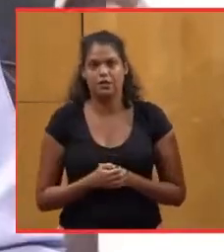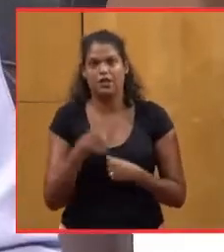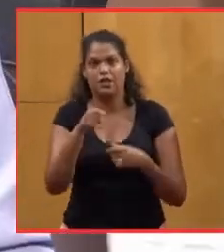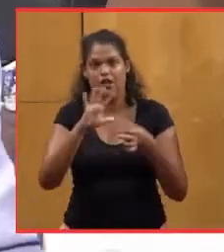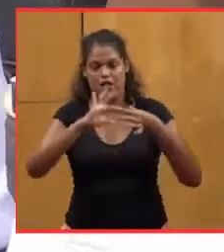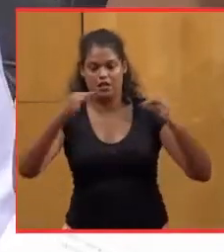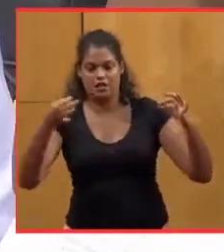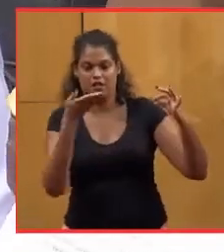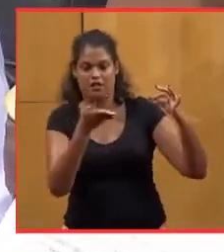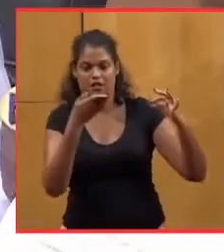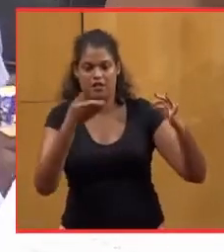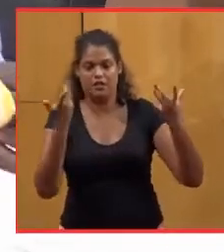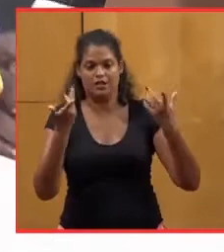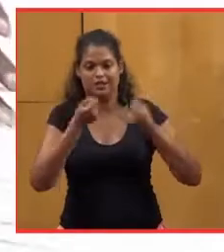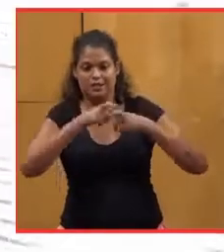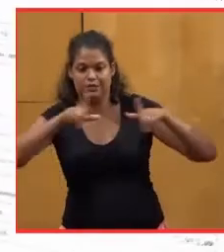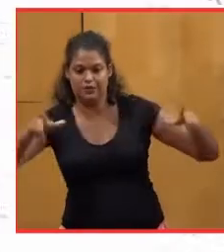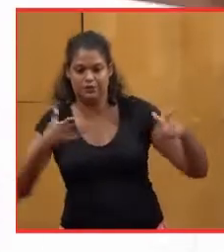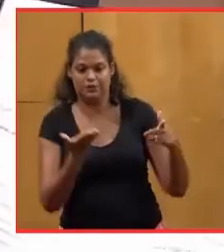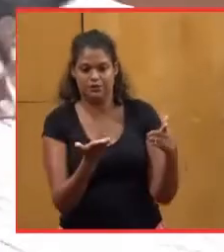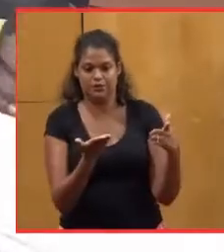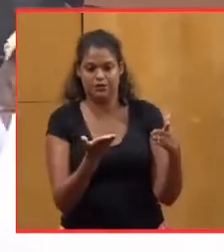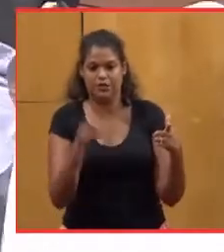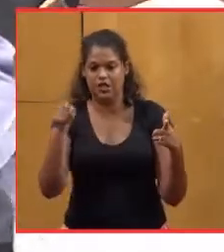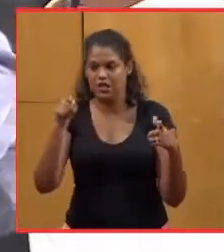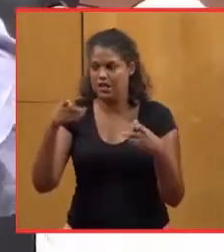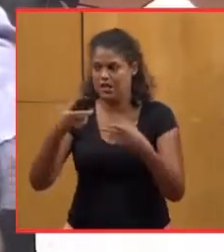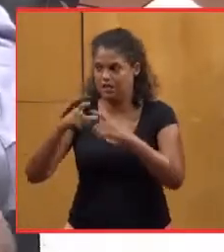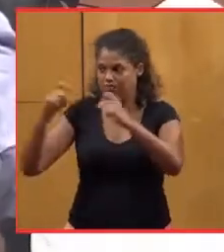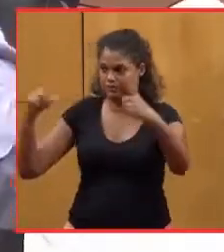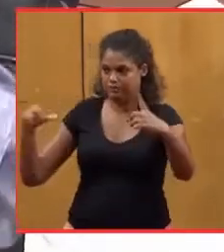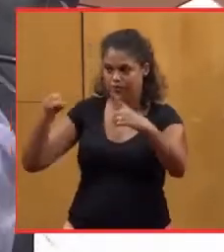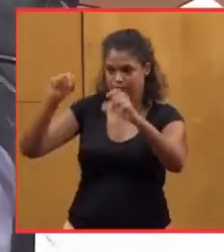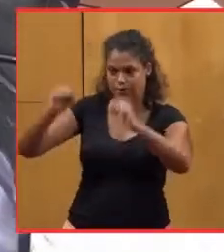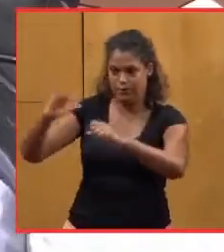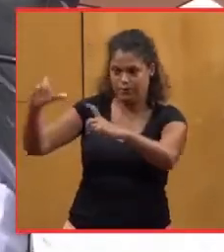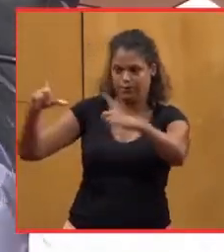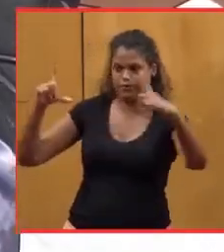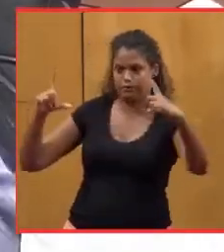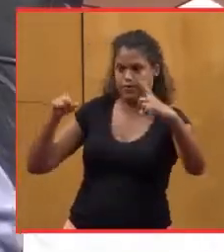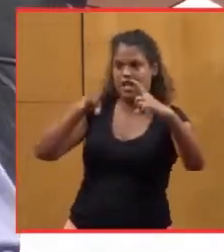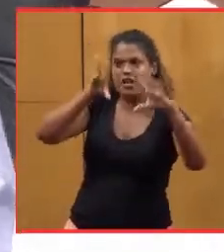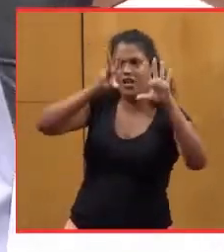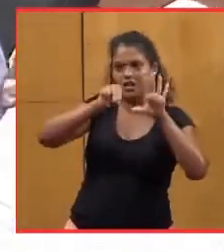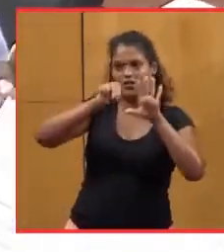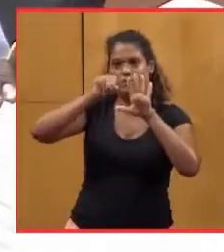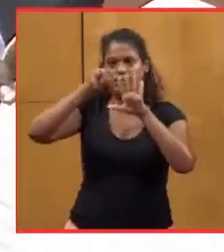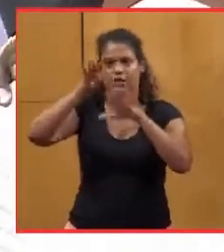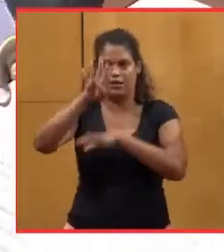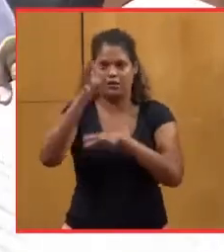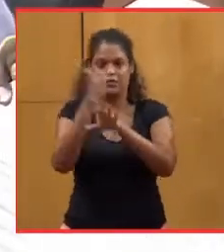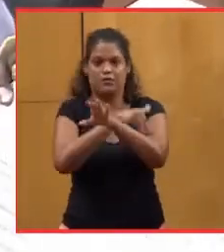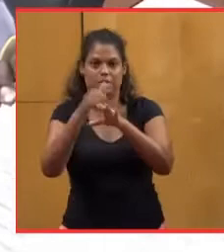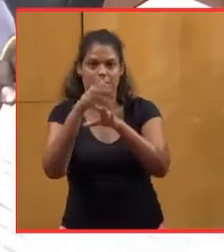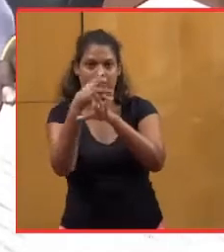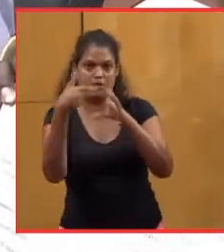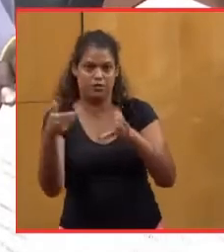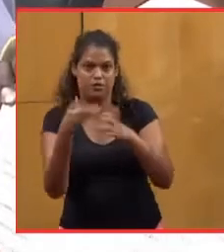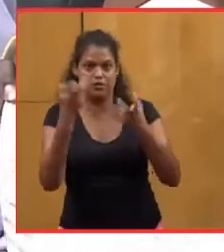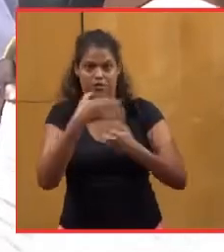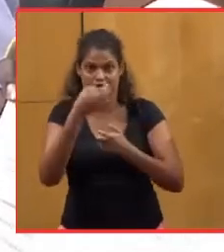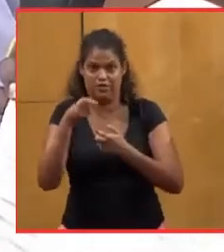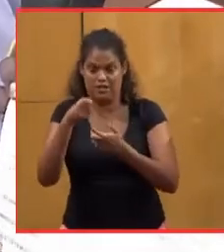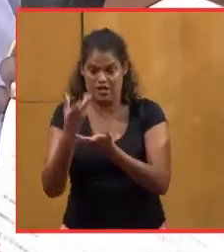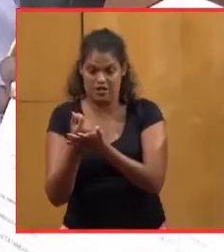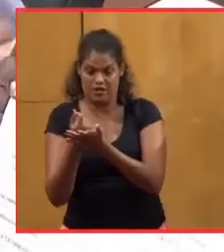ligne disponibilité, et je fais ma collègue montrer ici, 84 millions d'euros, c'est-à-dire l'argent présent